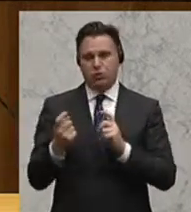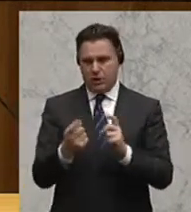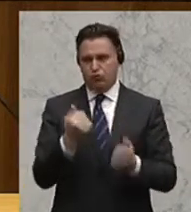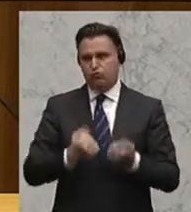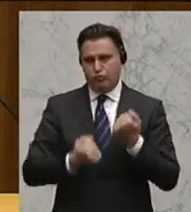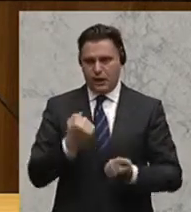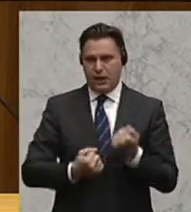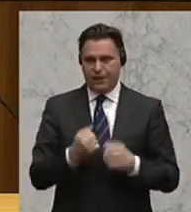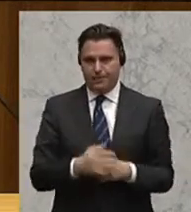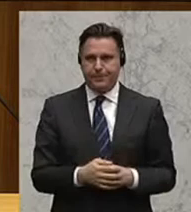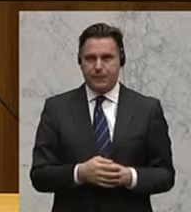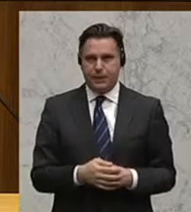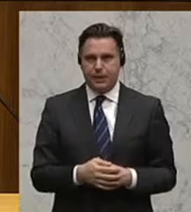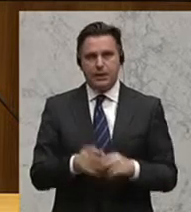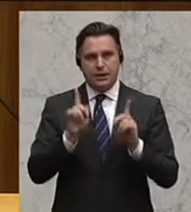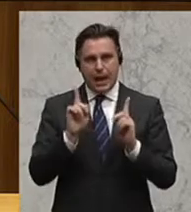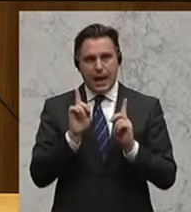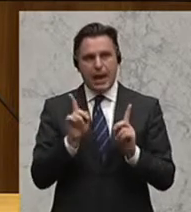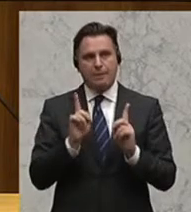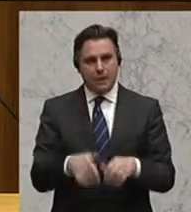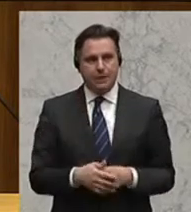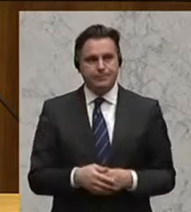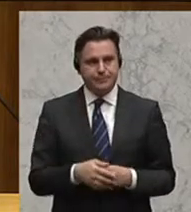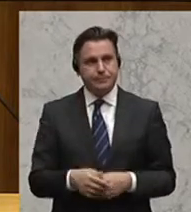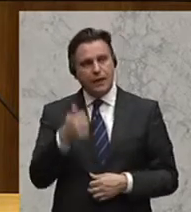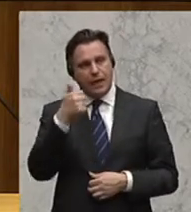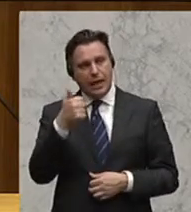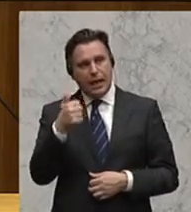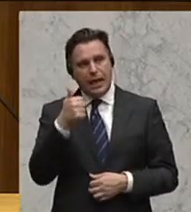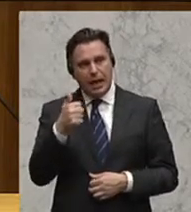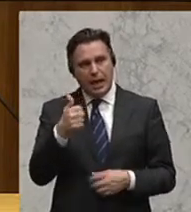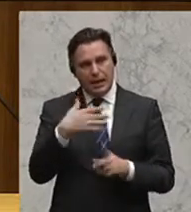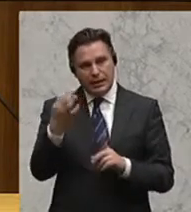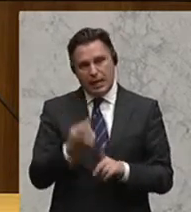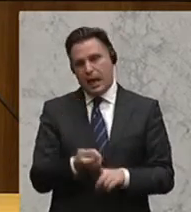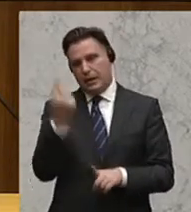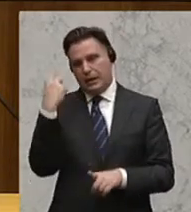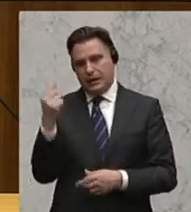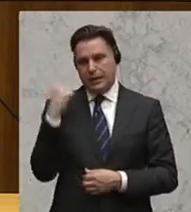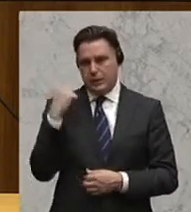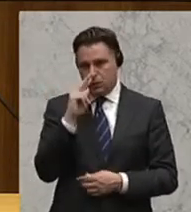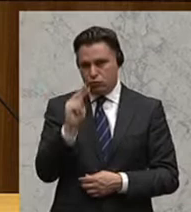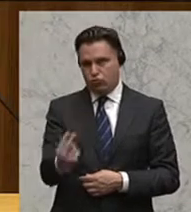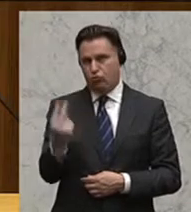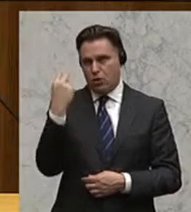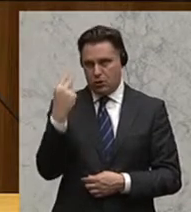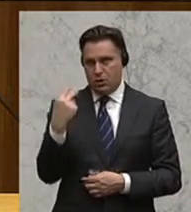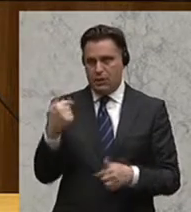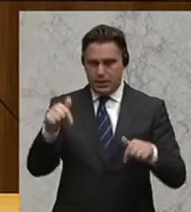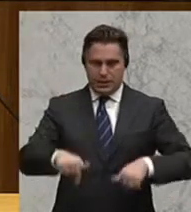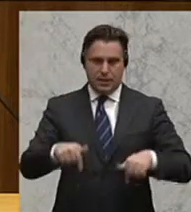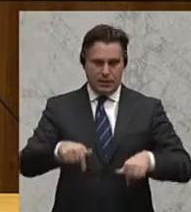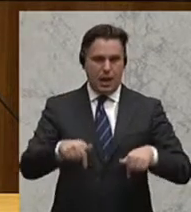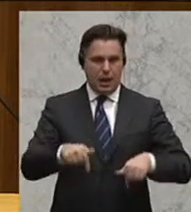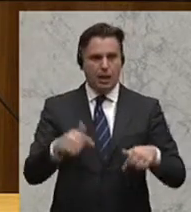kann. Aber lassen Sie mich nur einen Tag zurücksehen, als wir hier